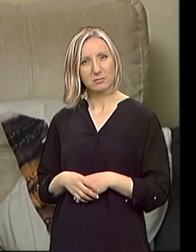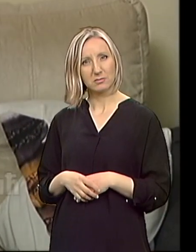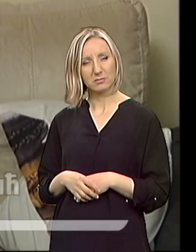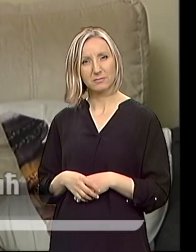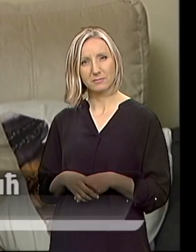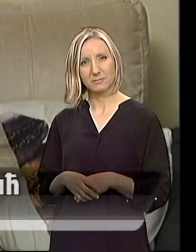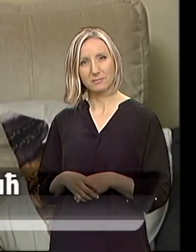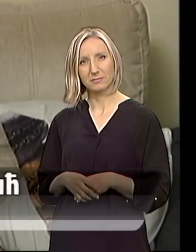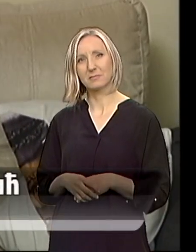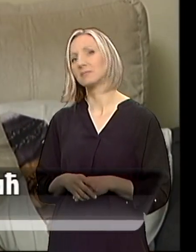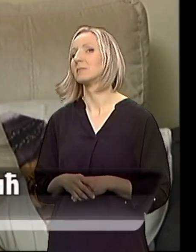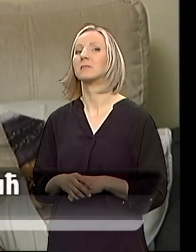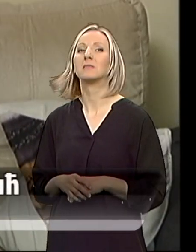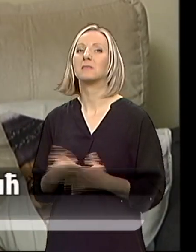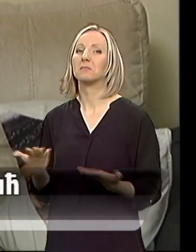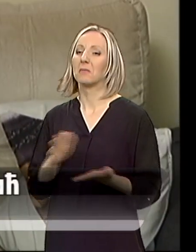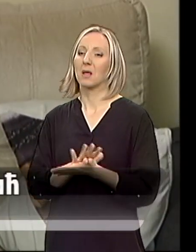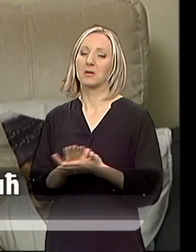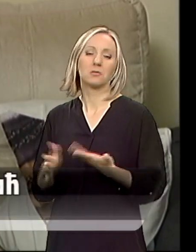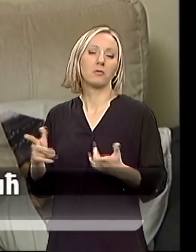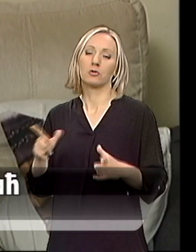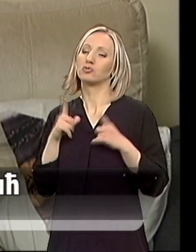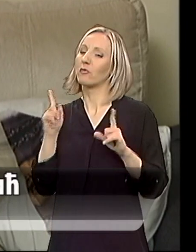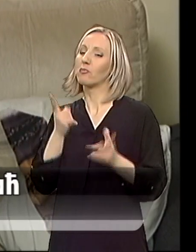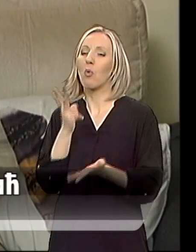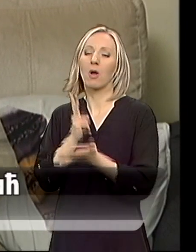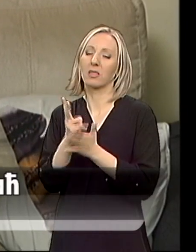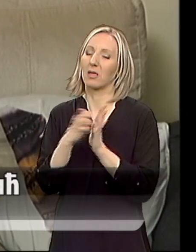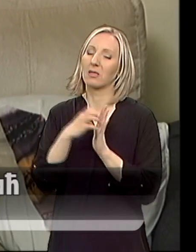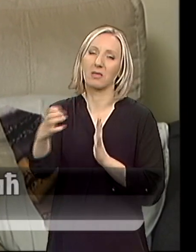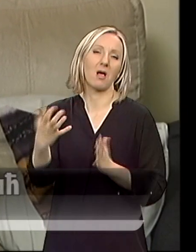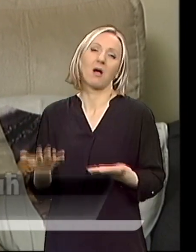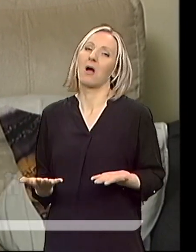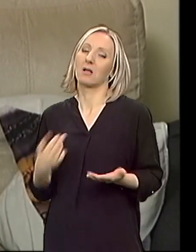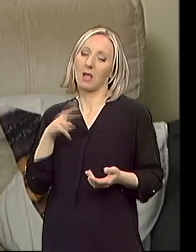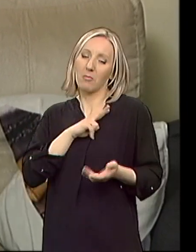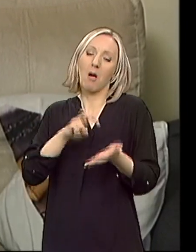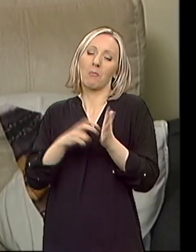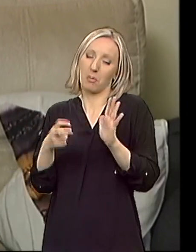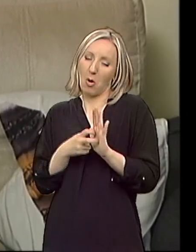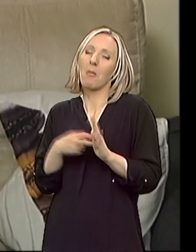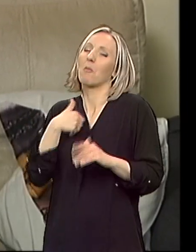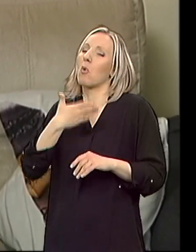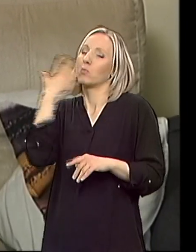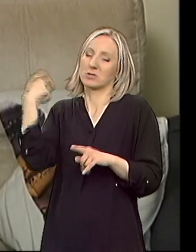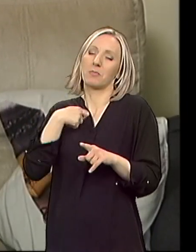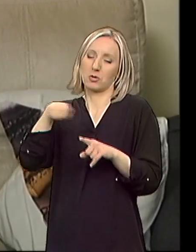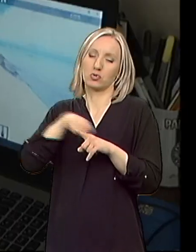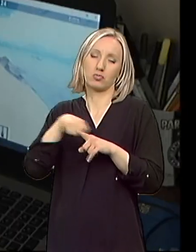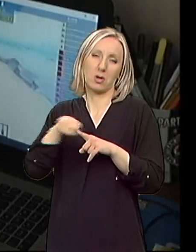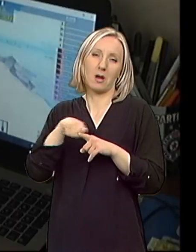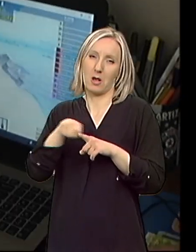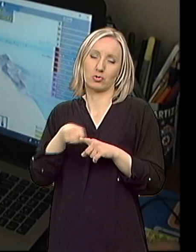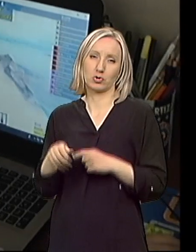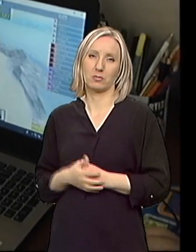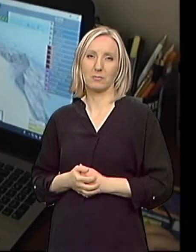i jednostavno neka život ide dalje. Što imam taj problem, imam ga. Reši ću ga.